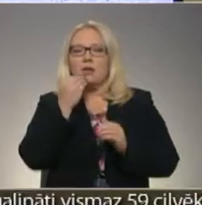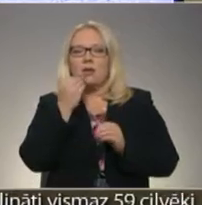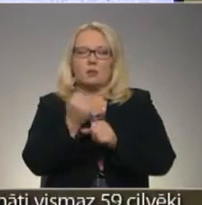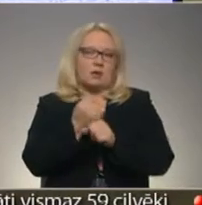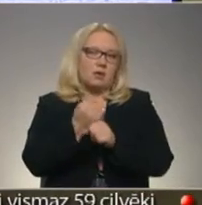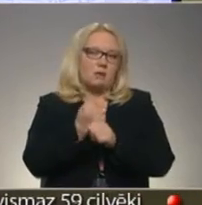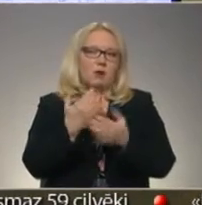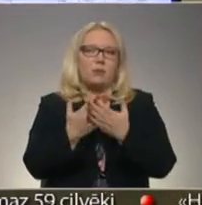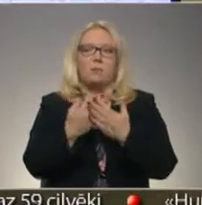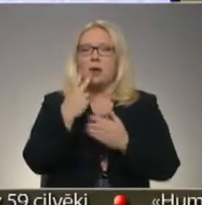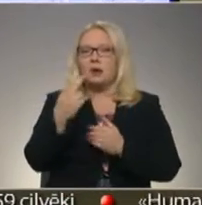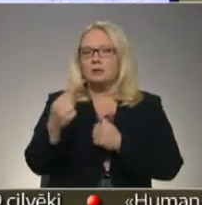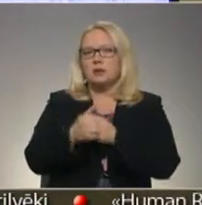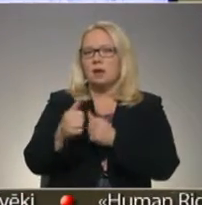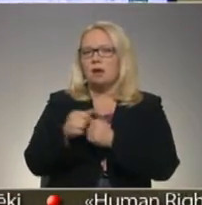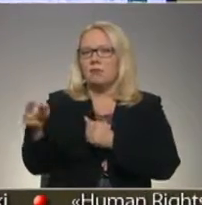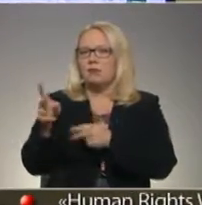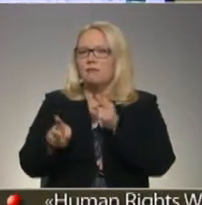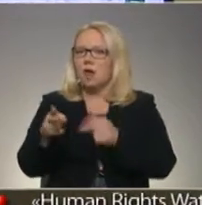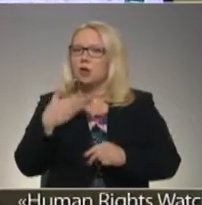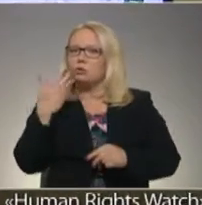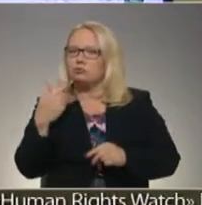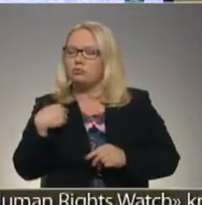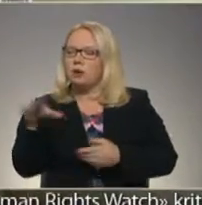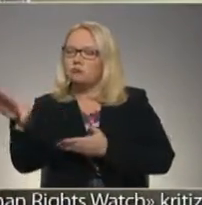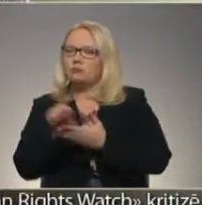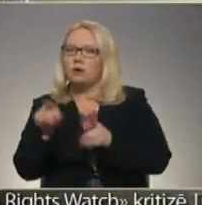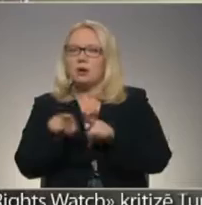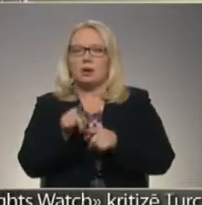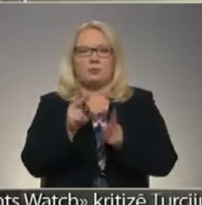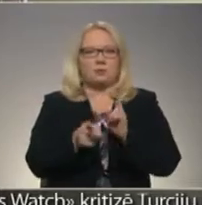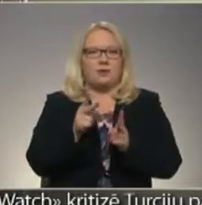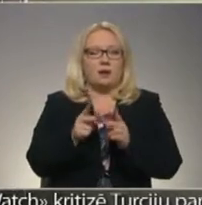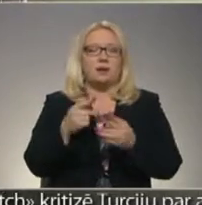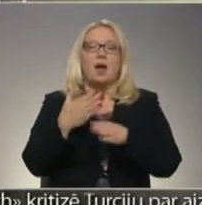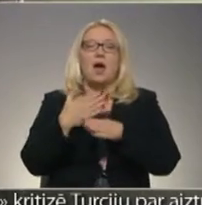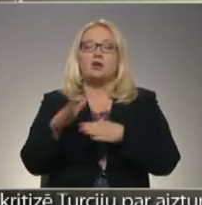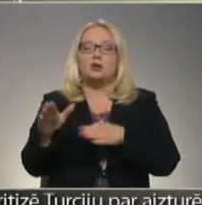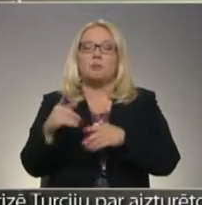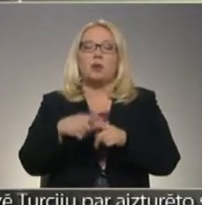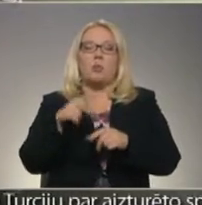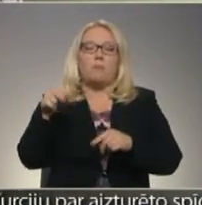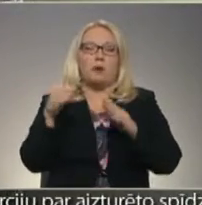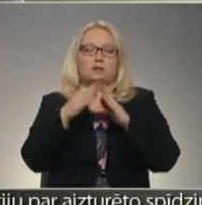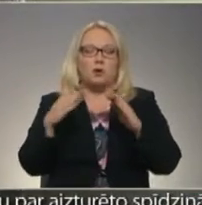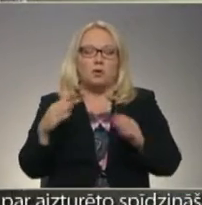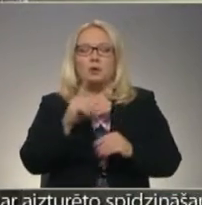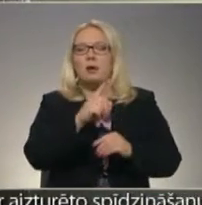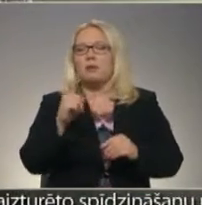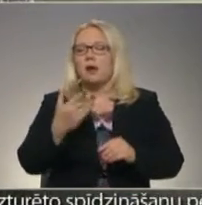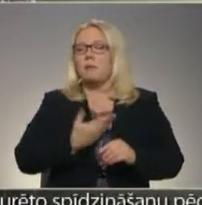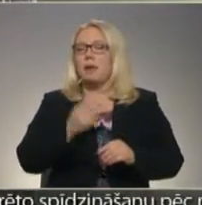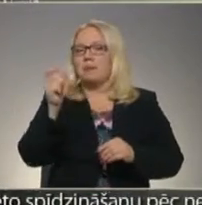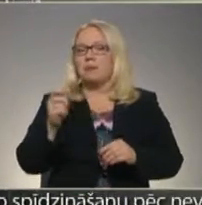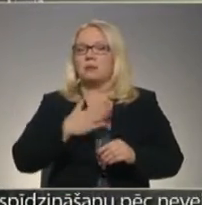Ja redz piemēram, kaimiņi nevāra zupu, es arī tādu varu izvārīt. Atšķirībā no pancionāta katram iemītniekam ir savu istaba,